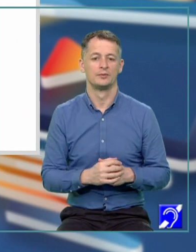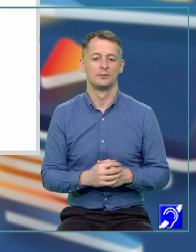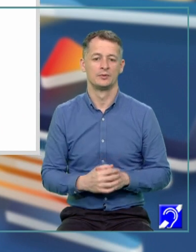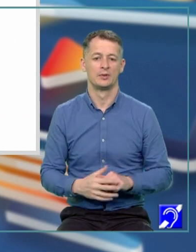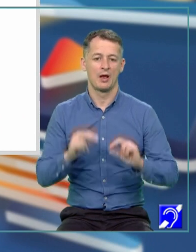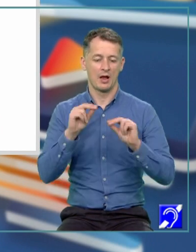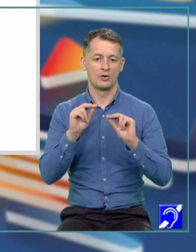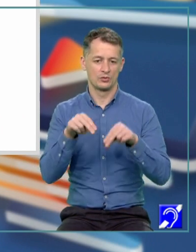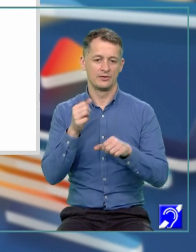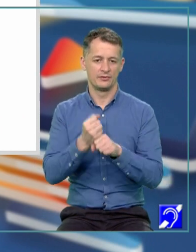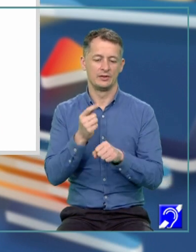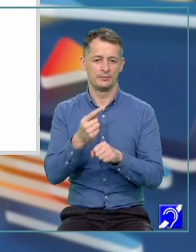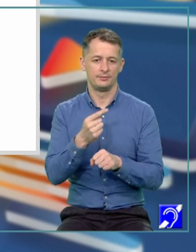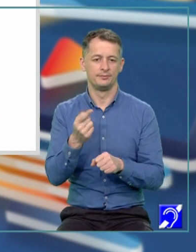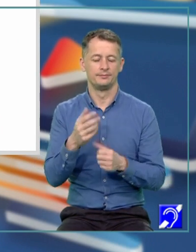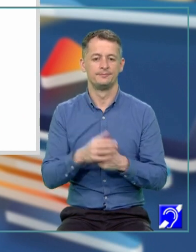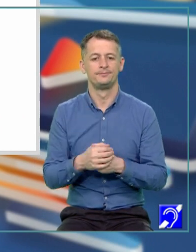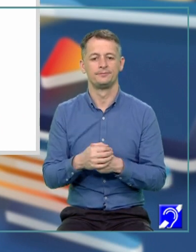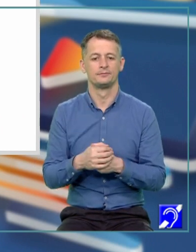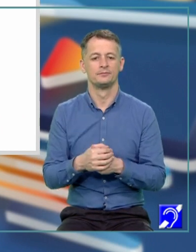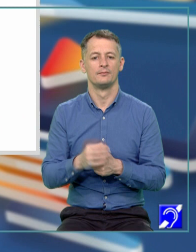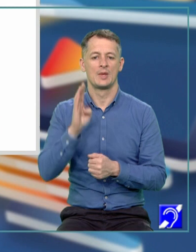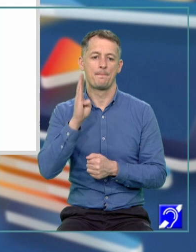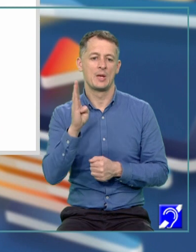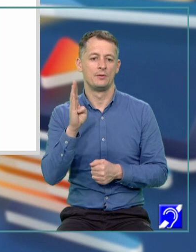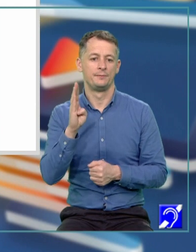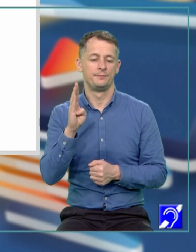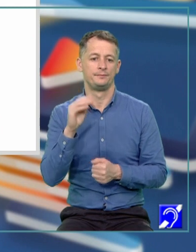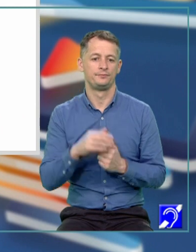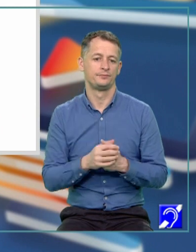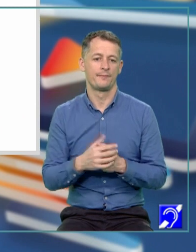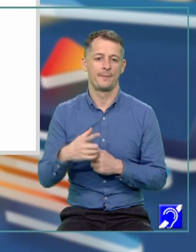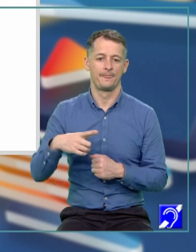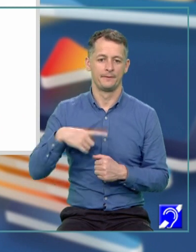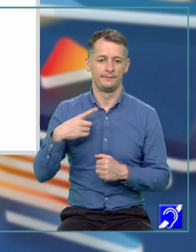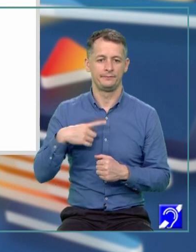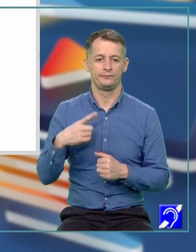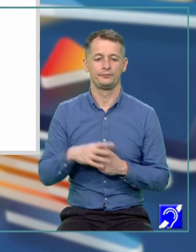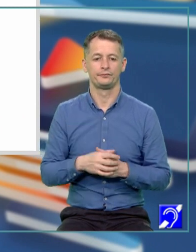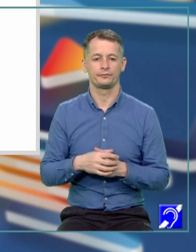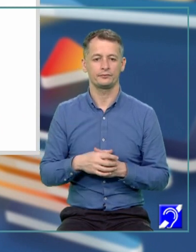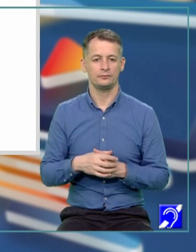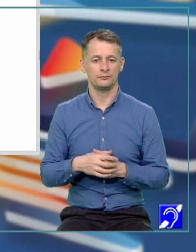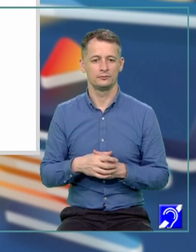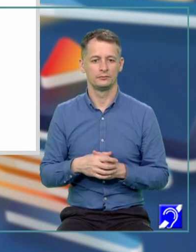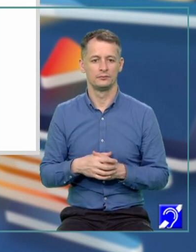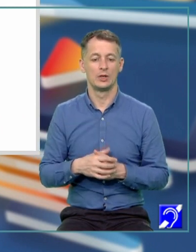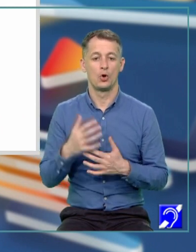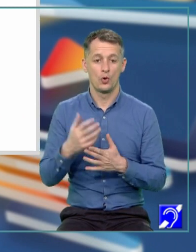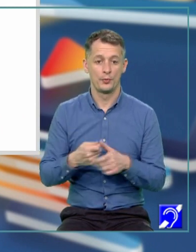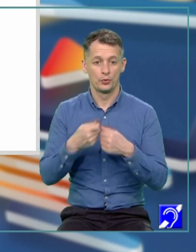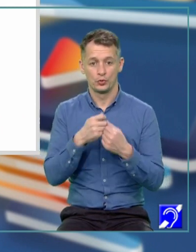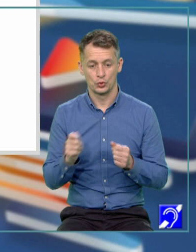făcut să-mi apară minus X pătrat. B-ul, coeficientul lui X este, și luăm cu tot cu semn,